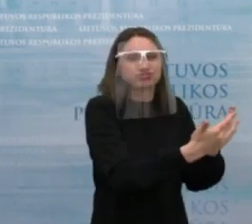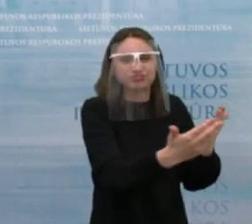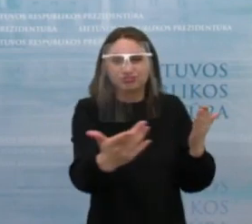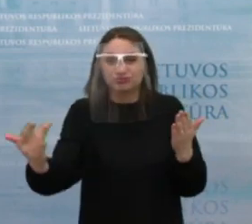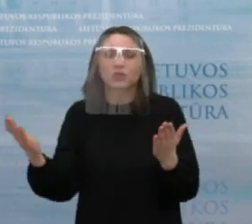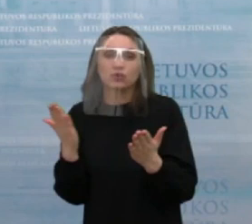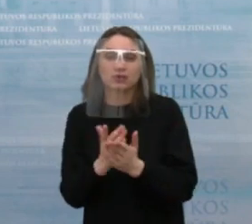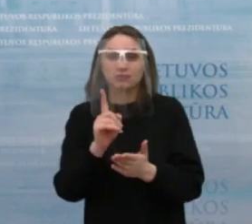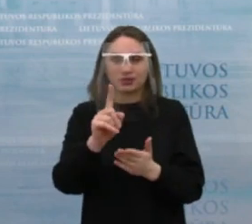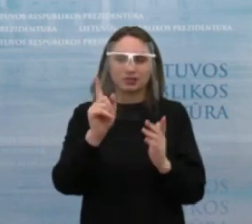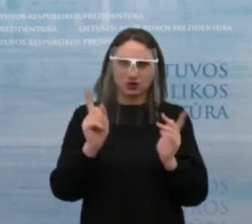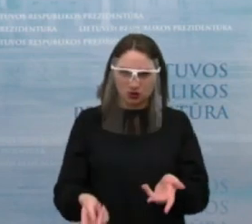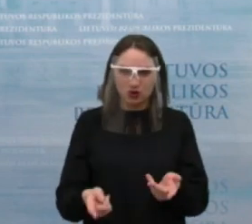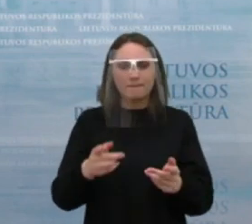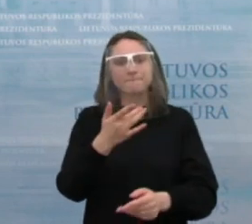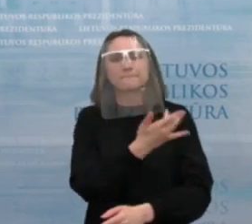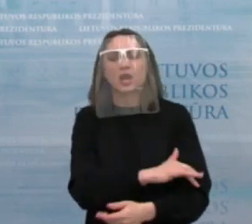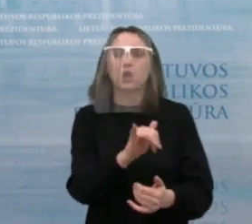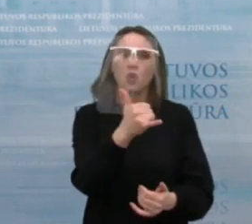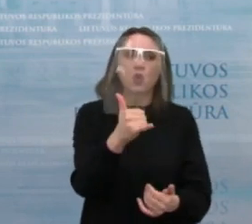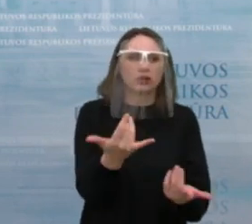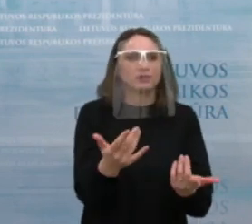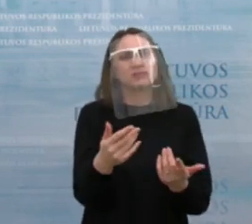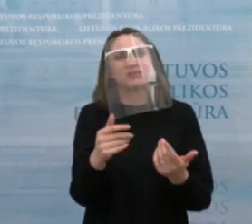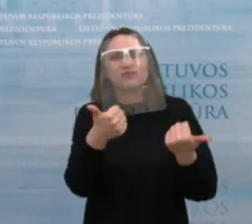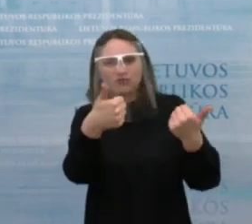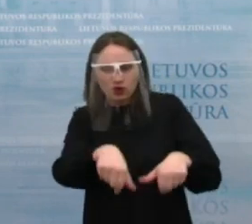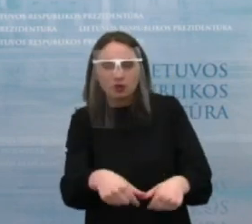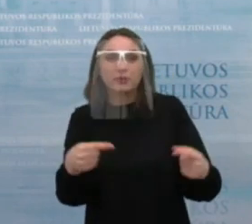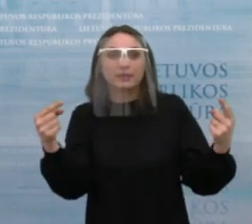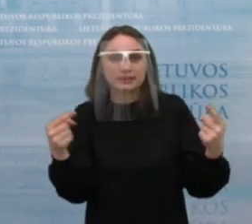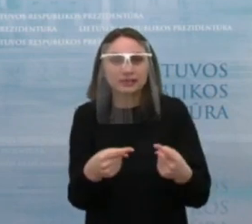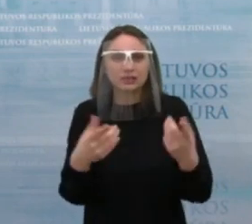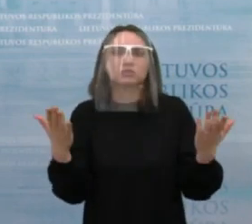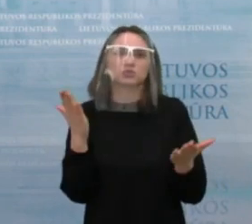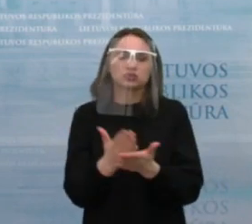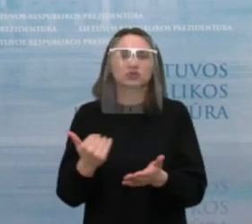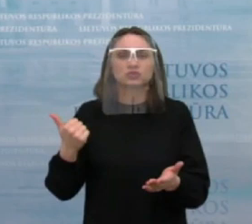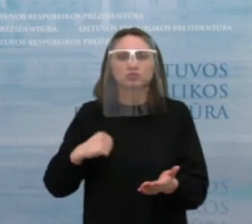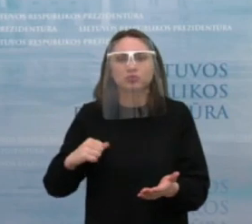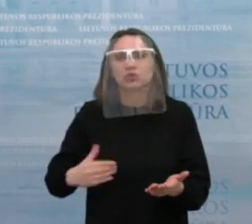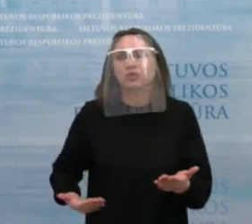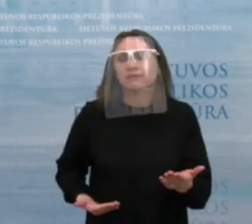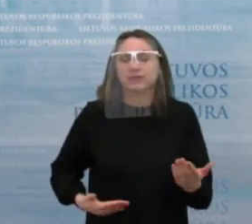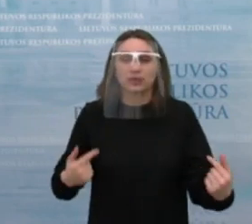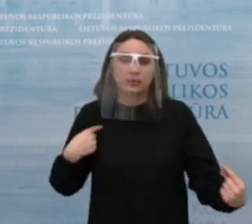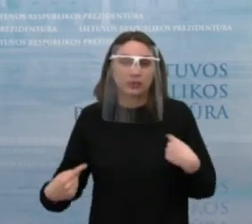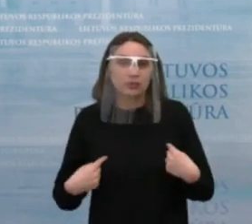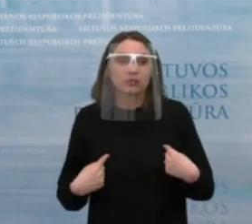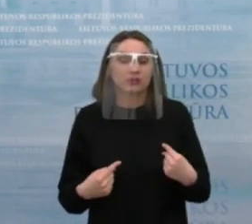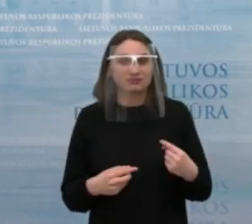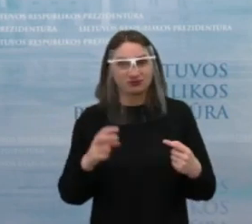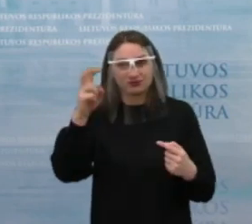paslaugomis mes galima geriausiai atliepti žmonių, kurie turi sudėtingas gyvenimo situacijas poreikį. Tai čia bandysime su